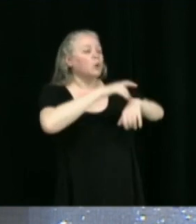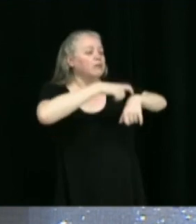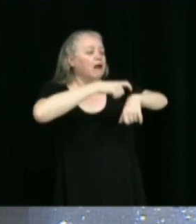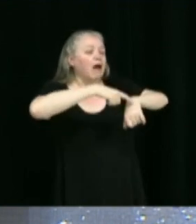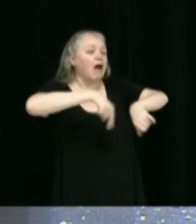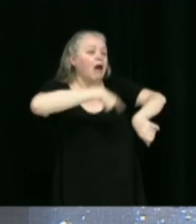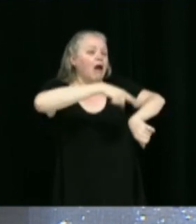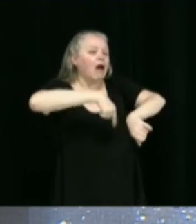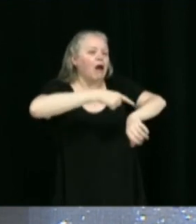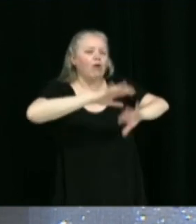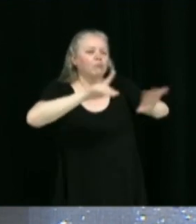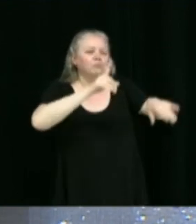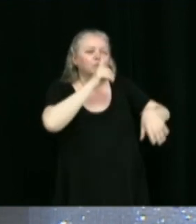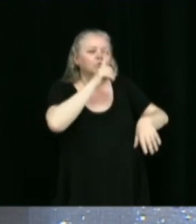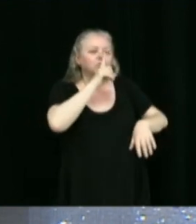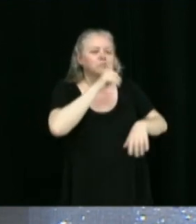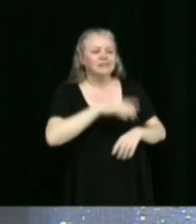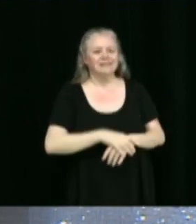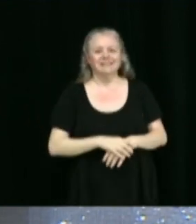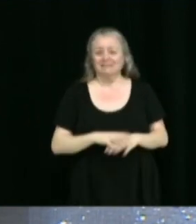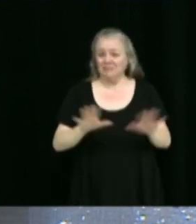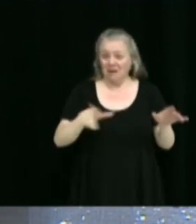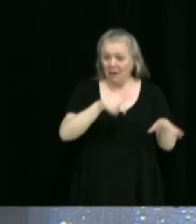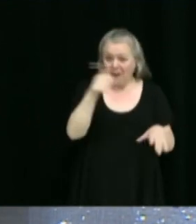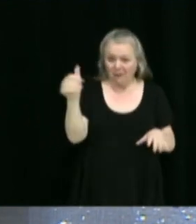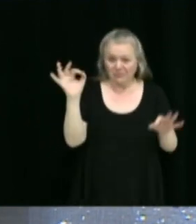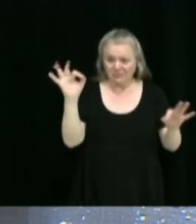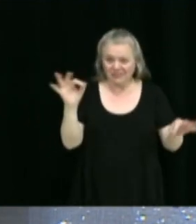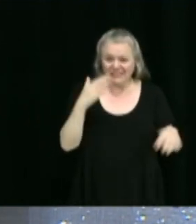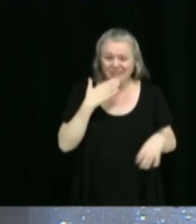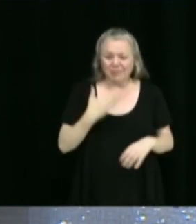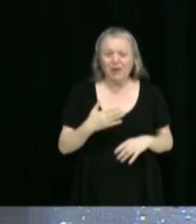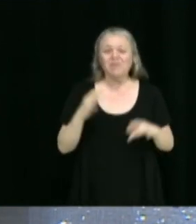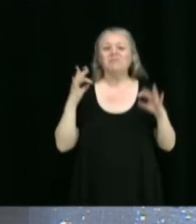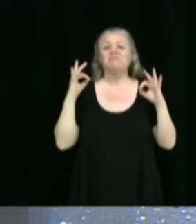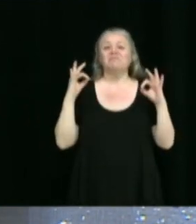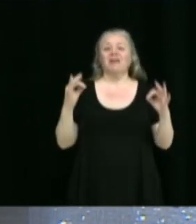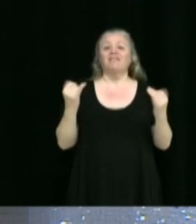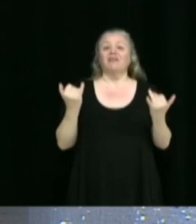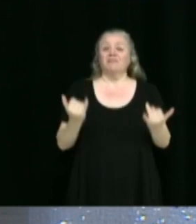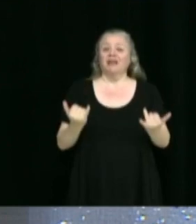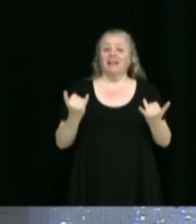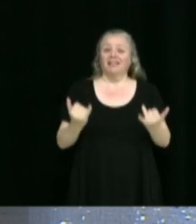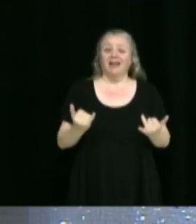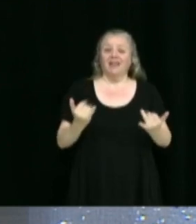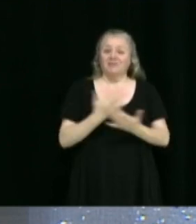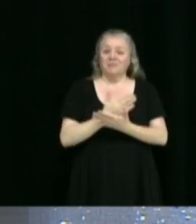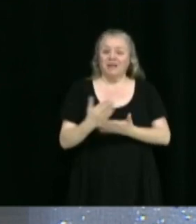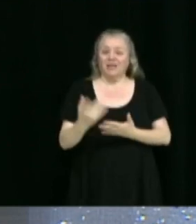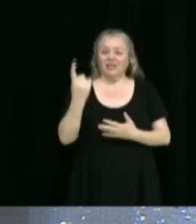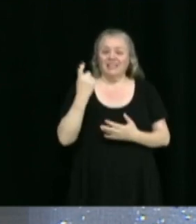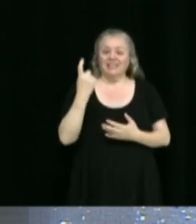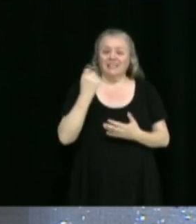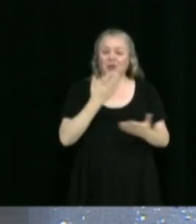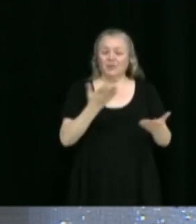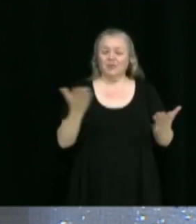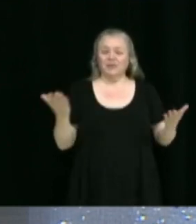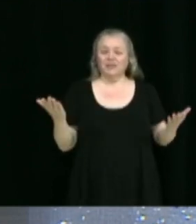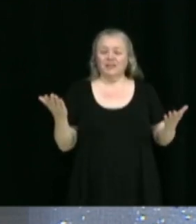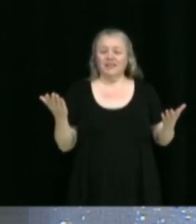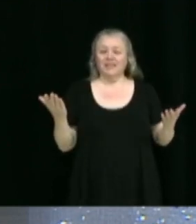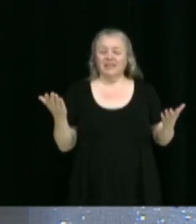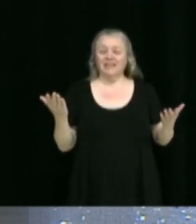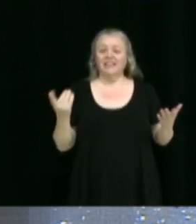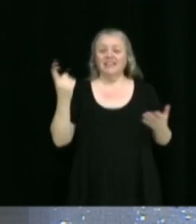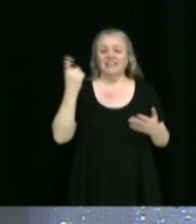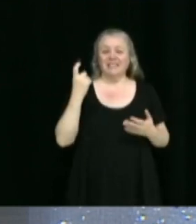Est-ce qu'il y avait autre chose? C'est bon? Super. On pourrait passer à la période de questions? Oui. Donc, nous avons